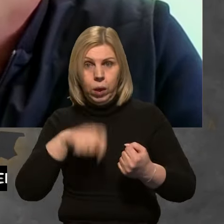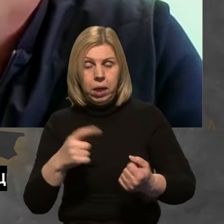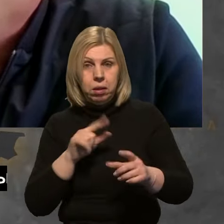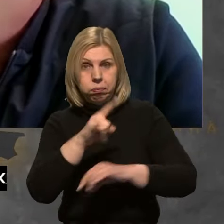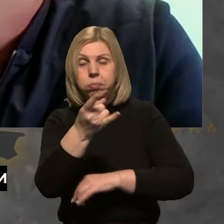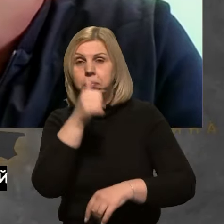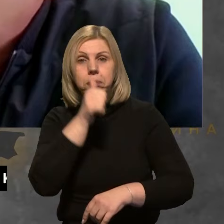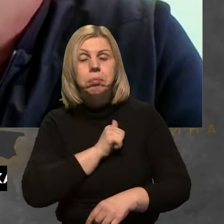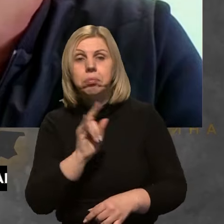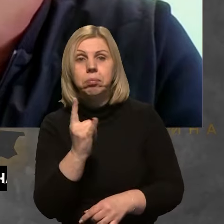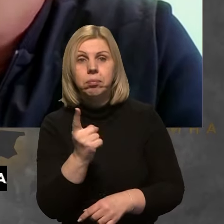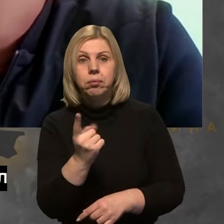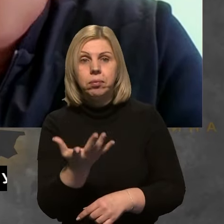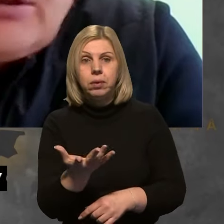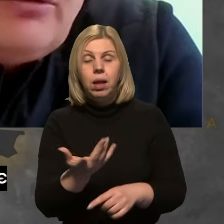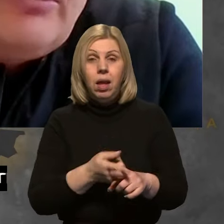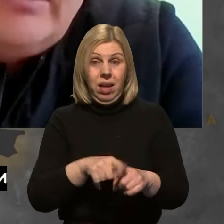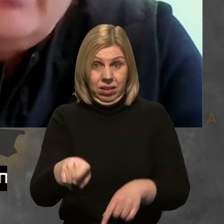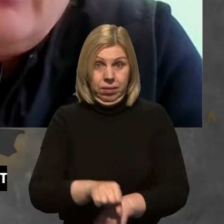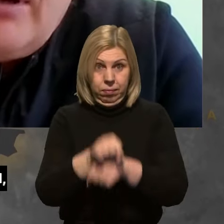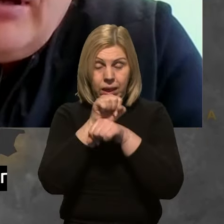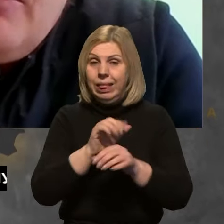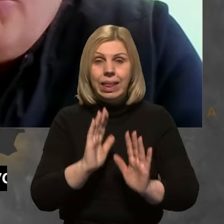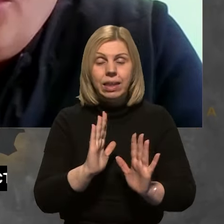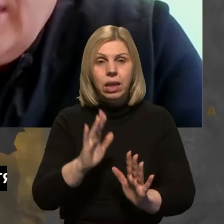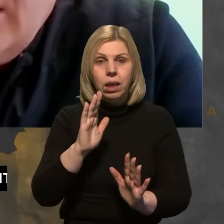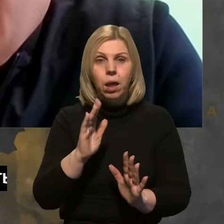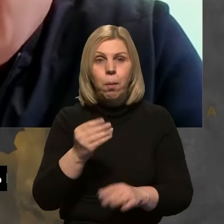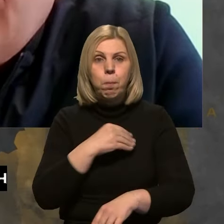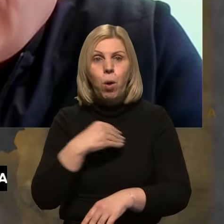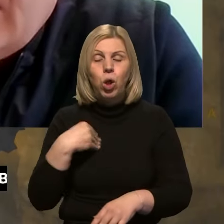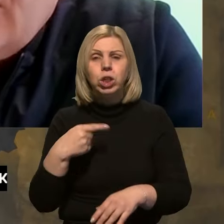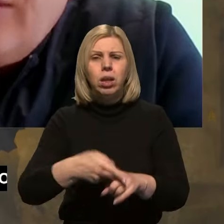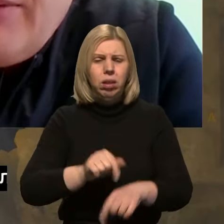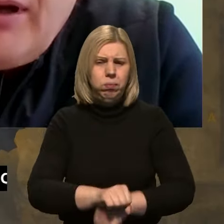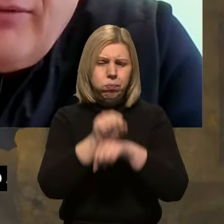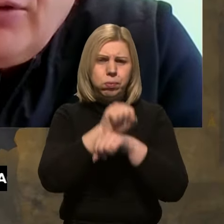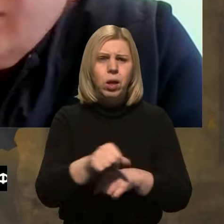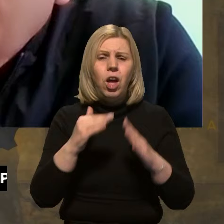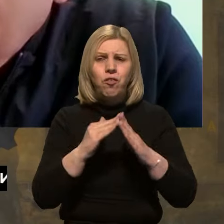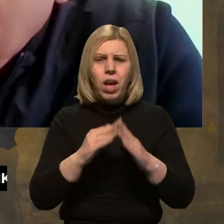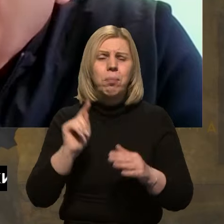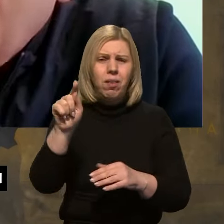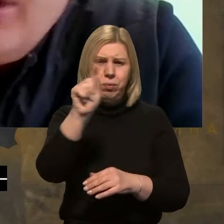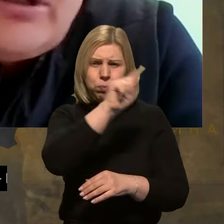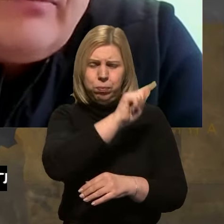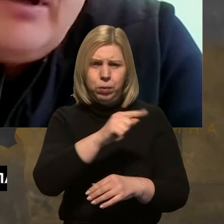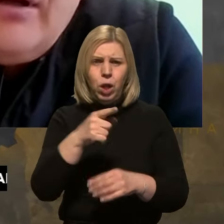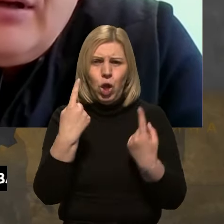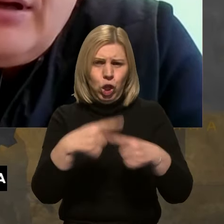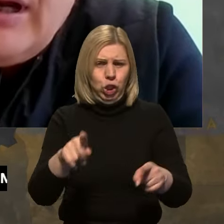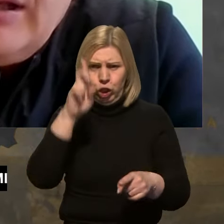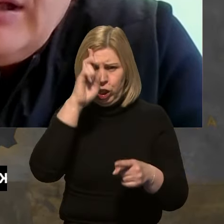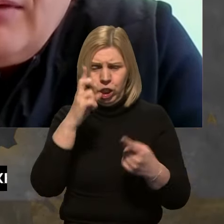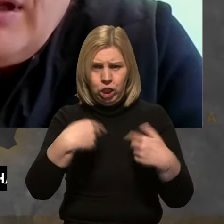дані акції протесту йдуть не тільки в Польщі. Дані акції протесту фермерів йдуть і по іншим